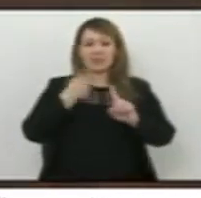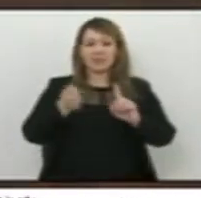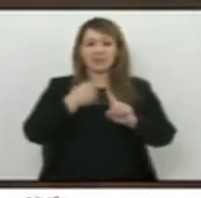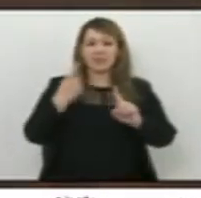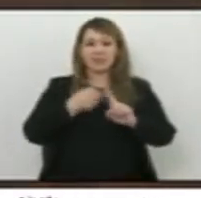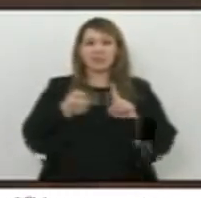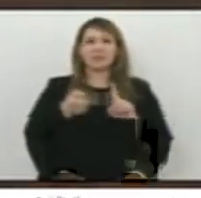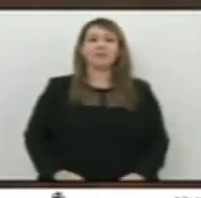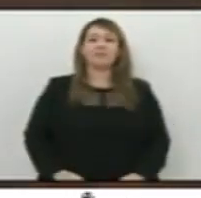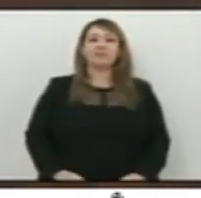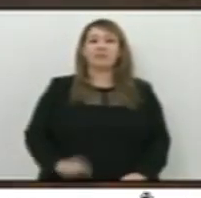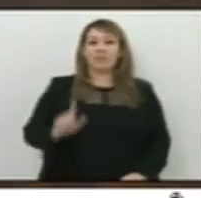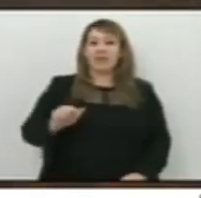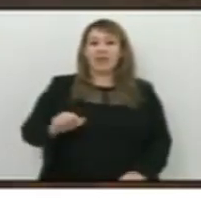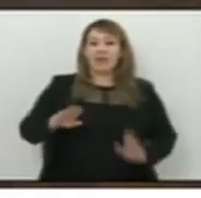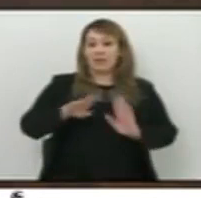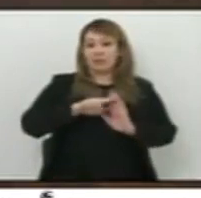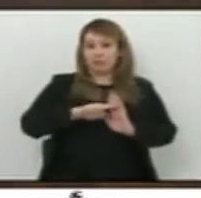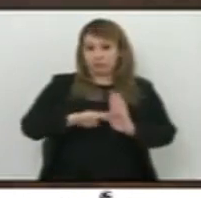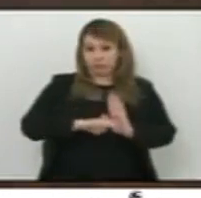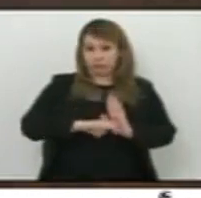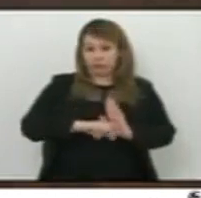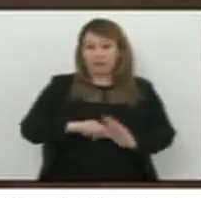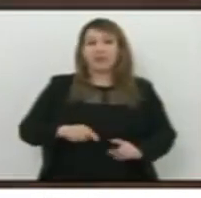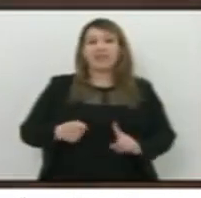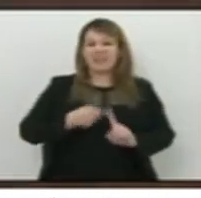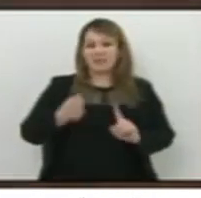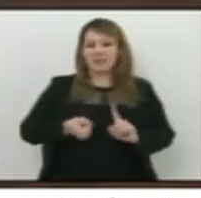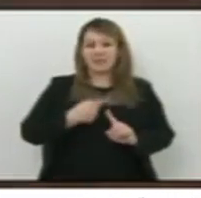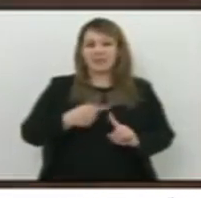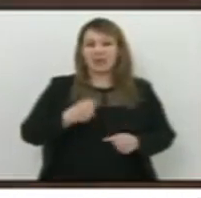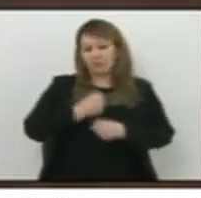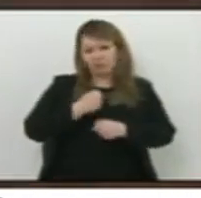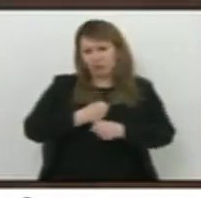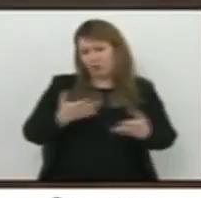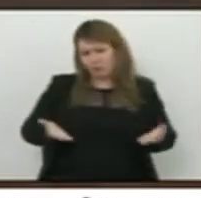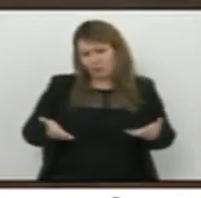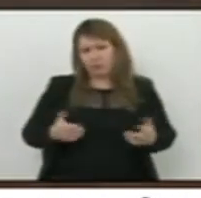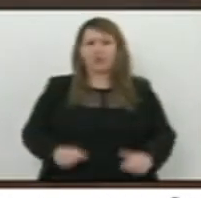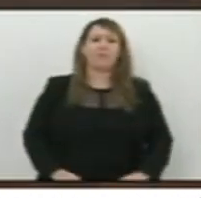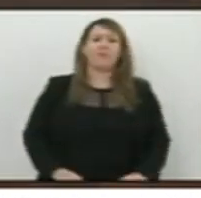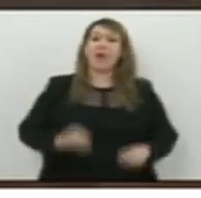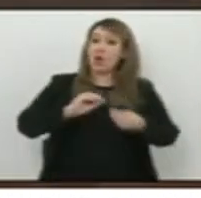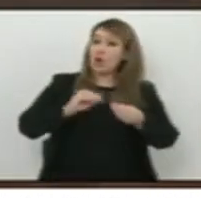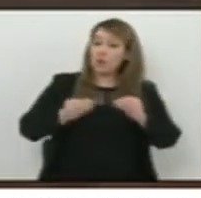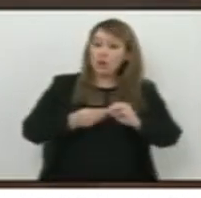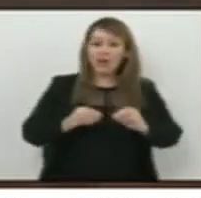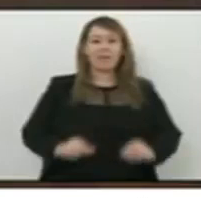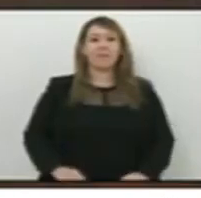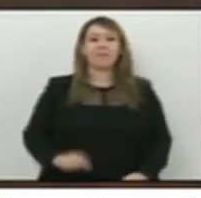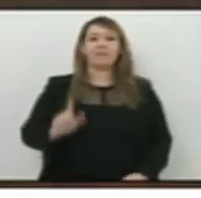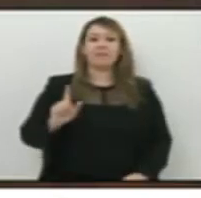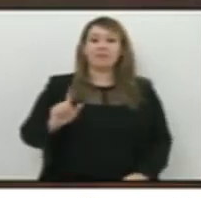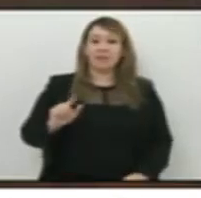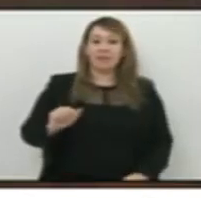بفيه تدقيق أكثر وهذا رهو معمول فيه حاليا المشكلة هو أنه في بعض